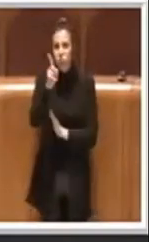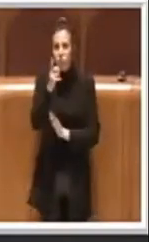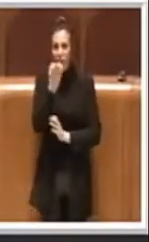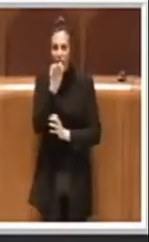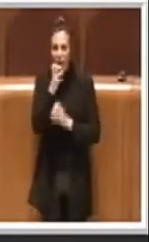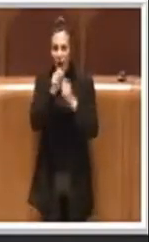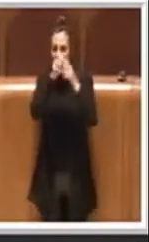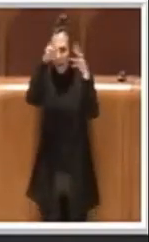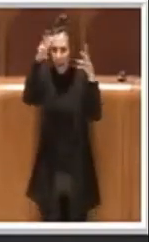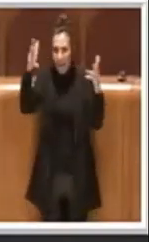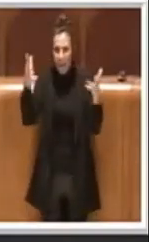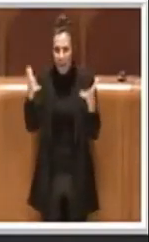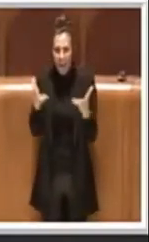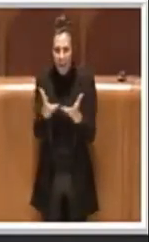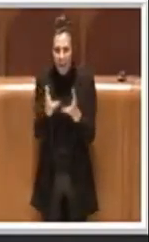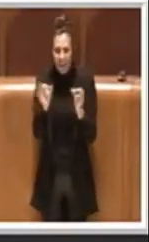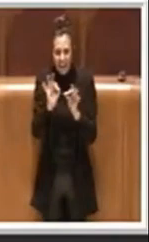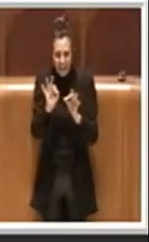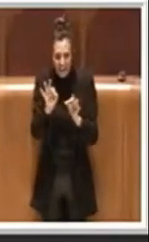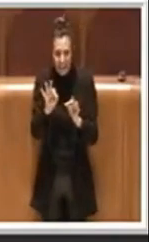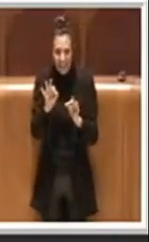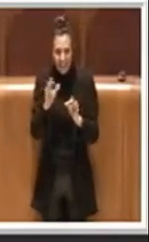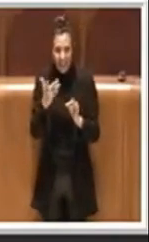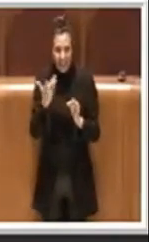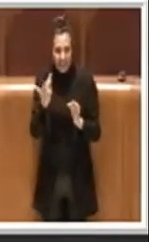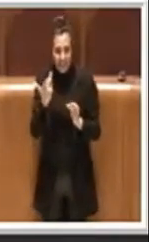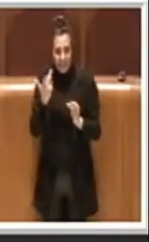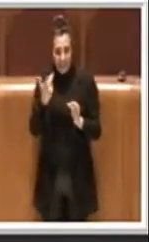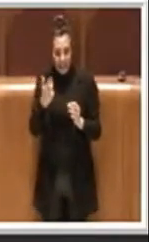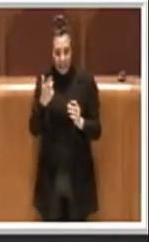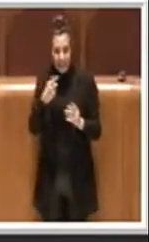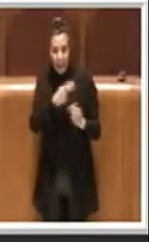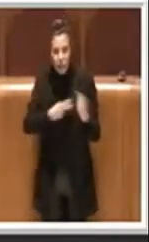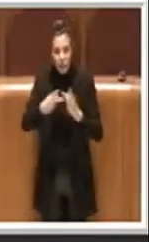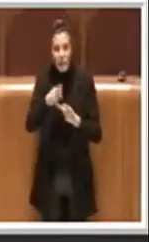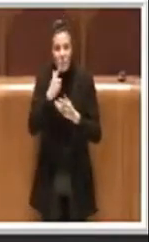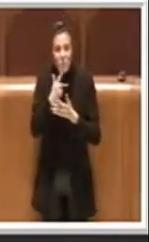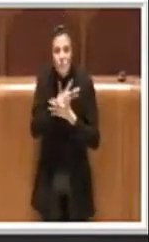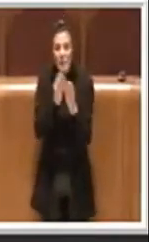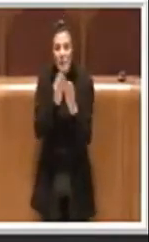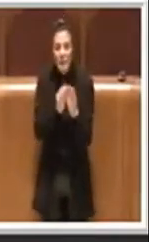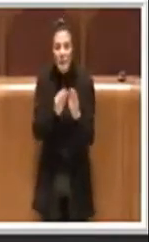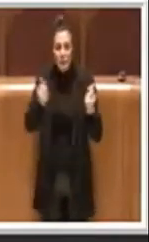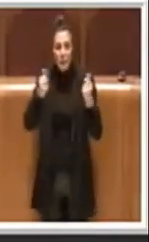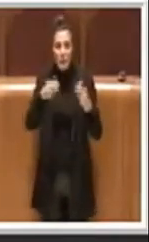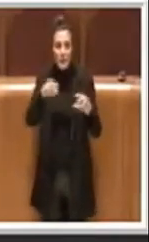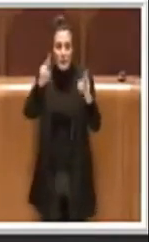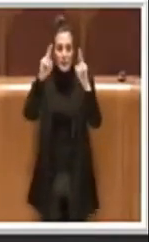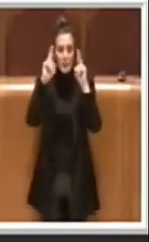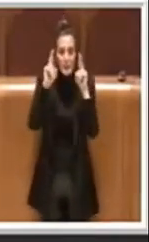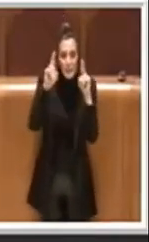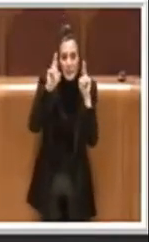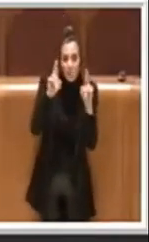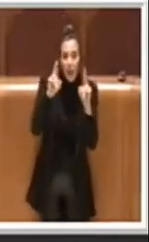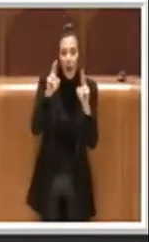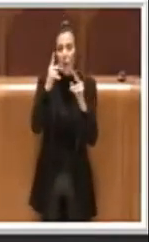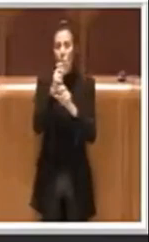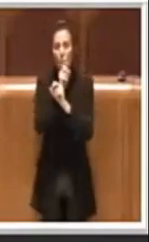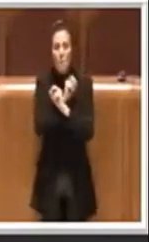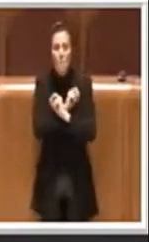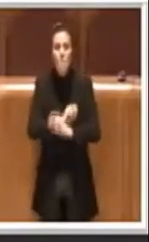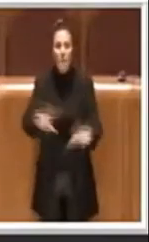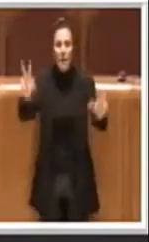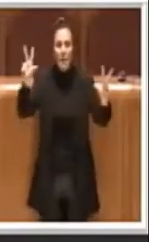sempre ai cambiamenti climatici, ricordiamo anche i ragazzi di Friday for Fusion insomma che ovviamente sperano insomma in un messaggio